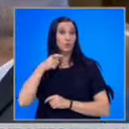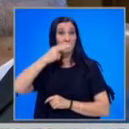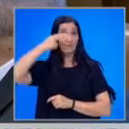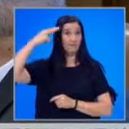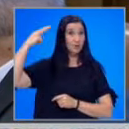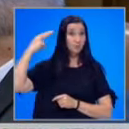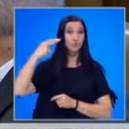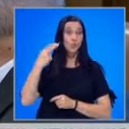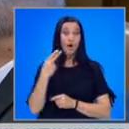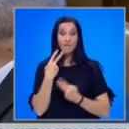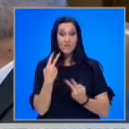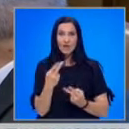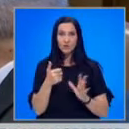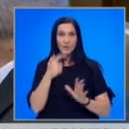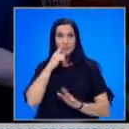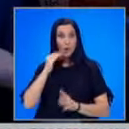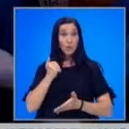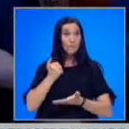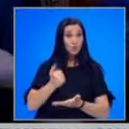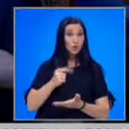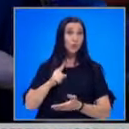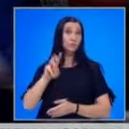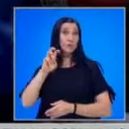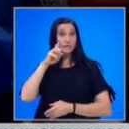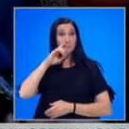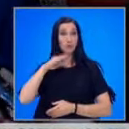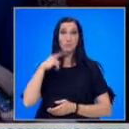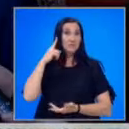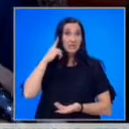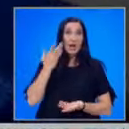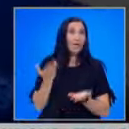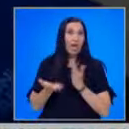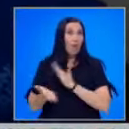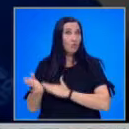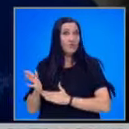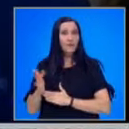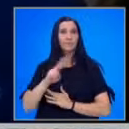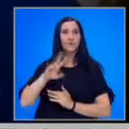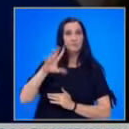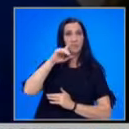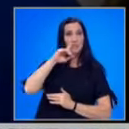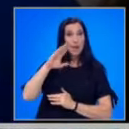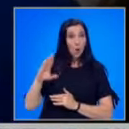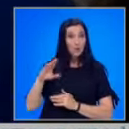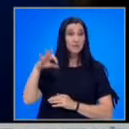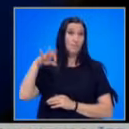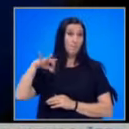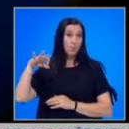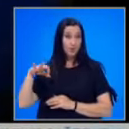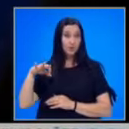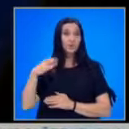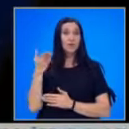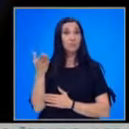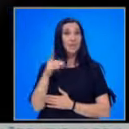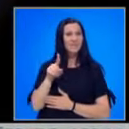заварял 60 милиона бюджет, от който 30 милиона не се знае къде са отишли. 25 милиона са поръчки за